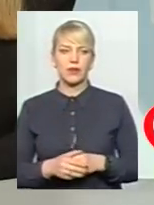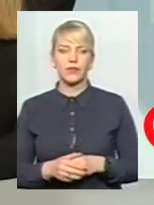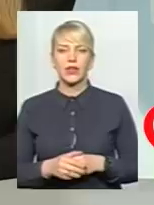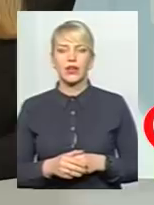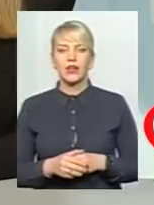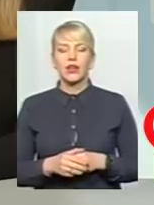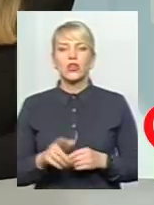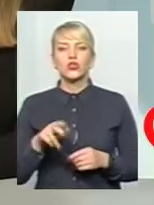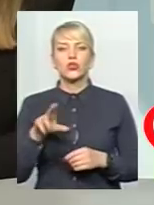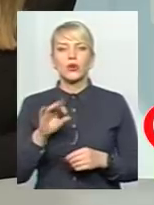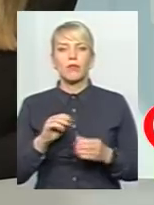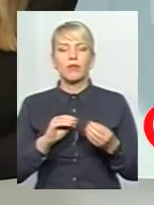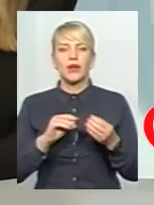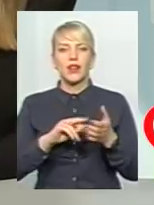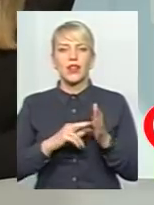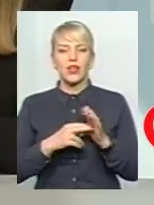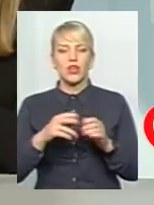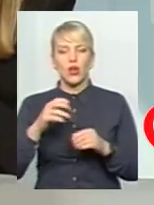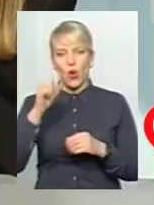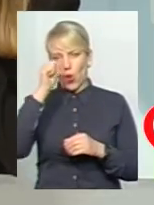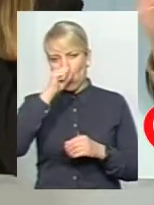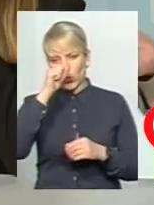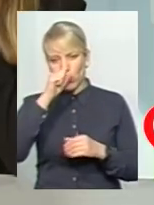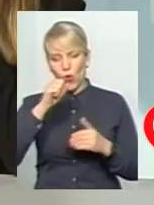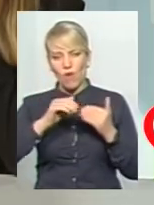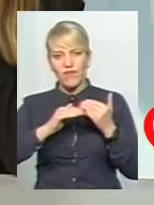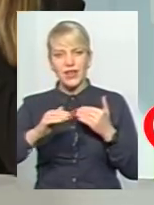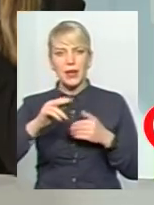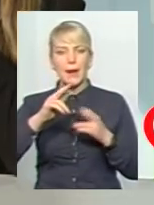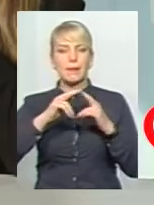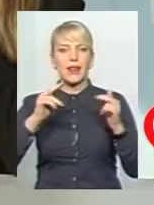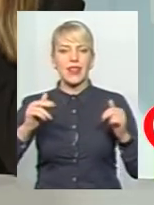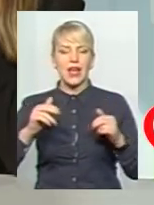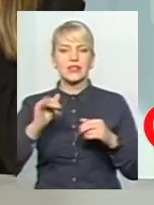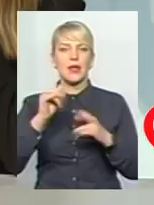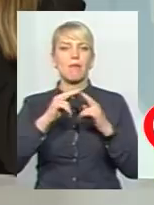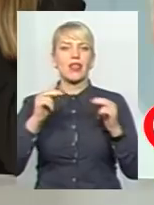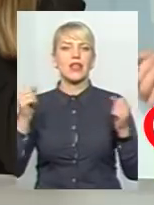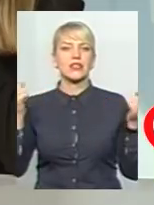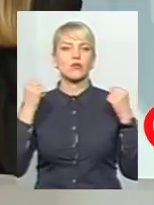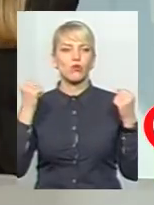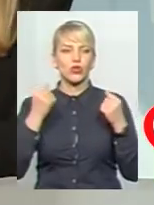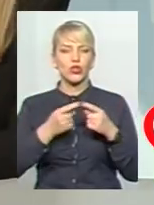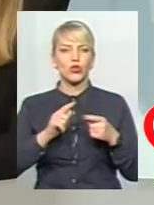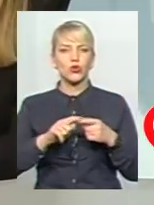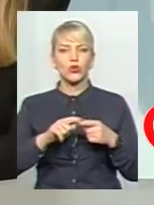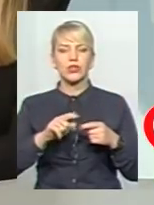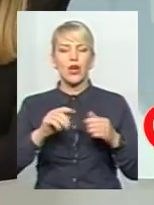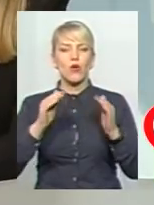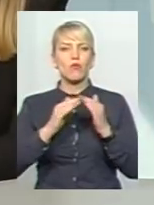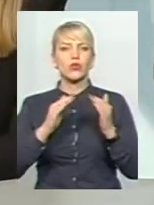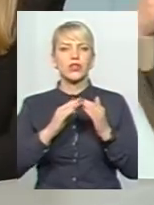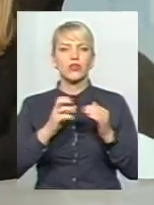що це за плани, скільки я чув щодо льодового палацу, палацу спорту, і от той якийсь сумнозвісний будинок на початку Бандери, 25